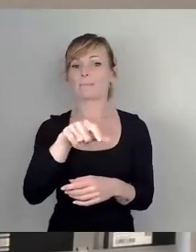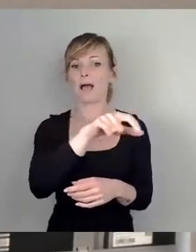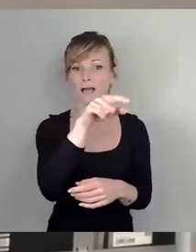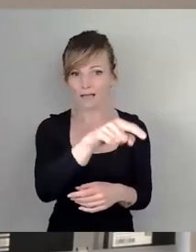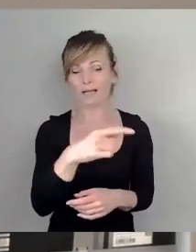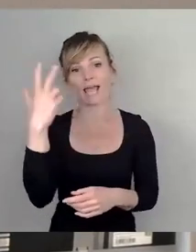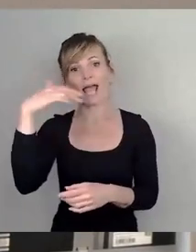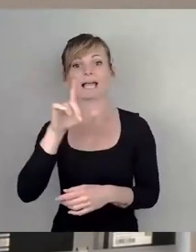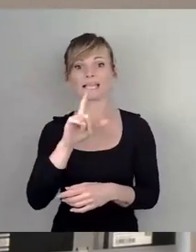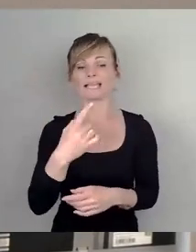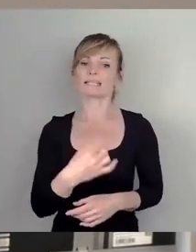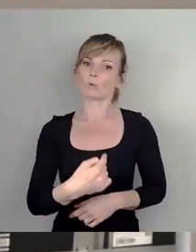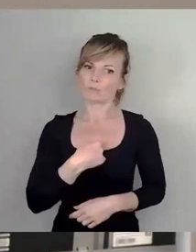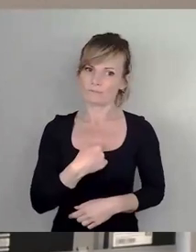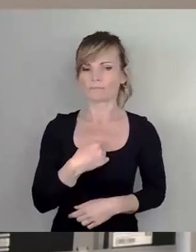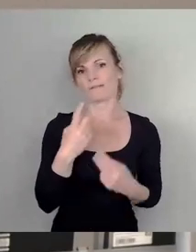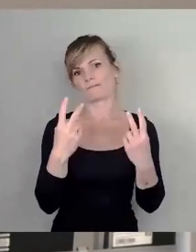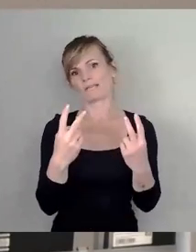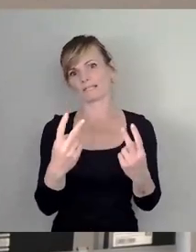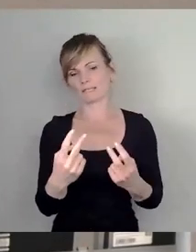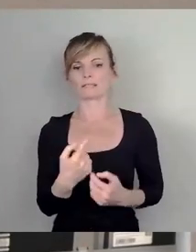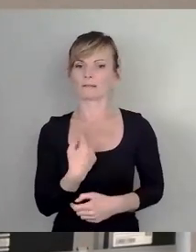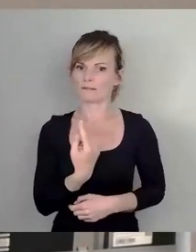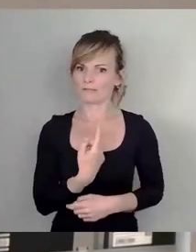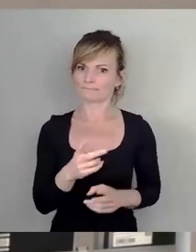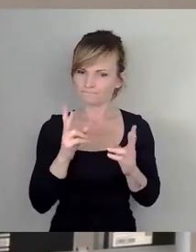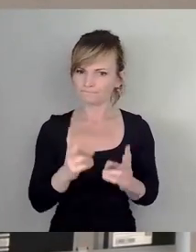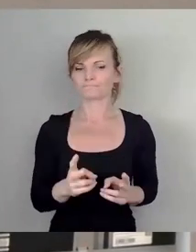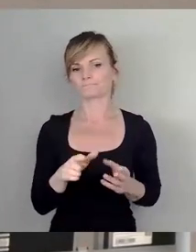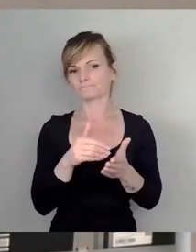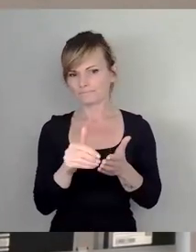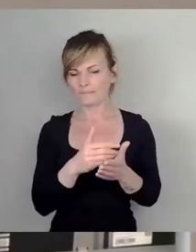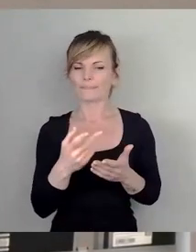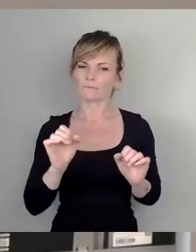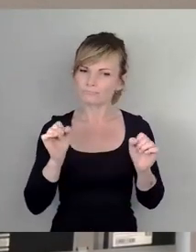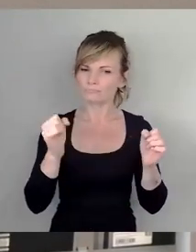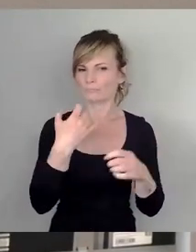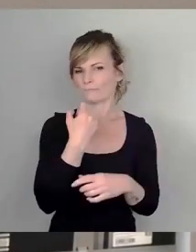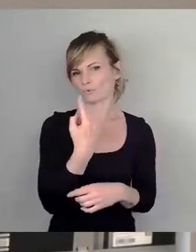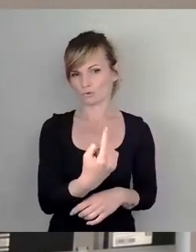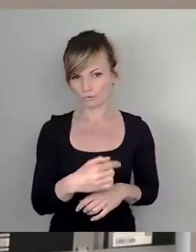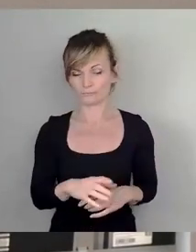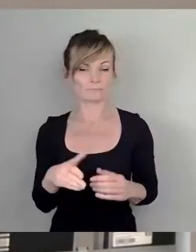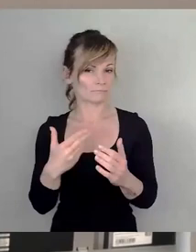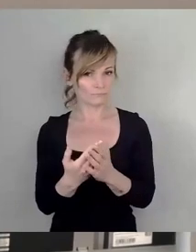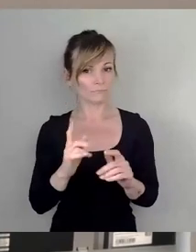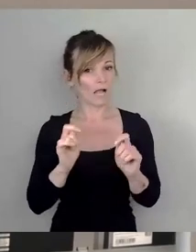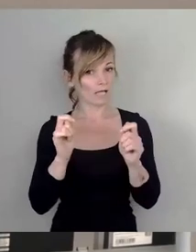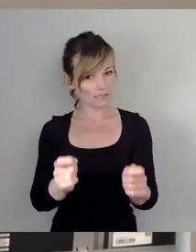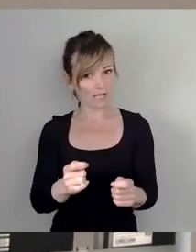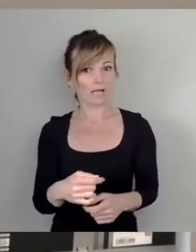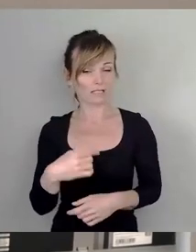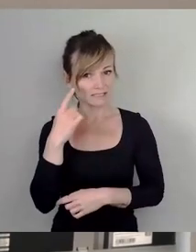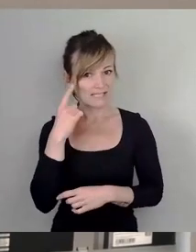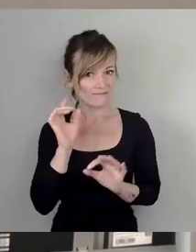Licht hier, aber auch mir sehr, sehr wichtig ist, wo wir, glaube ich, tatsächlich weiter vorankommen müssen. Dementsprechend, der Antrag ist sinnvoll und